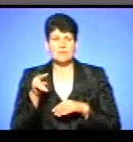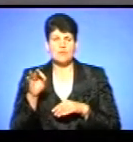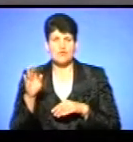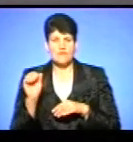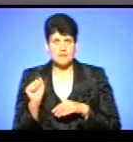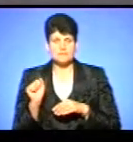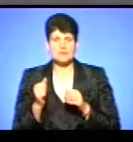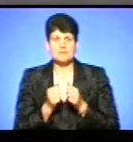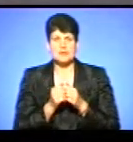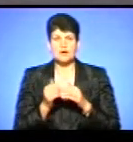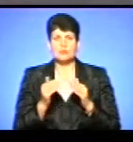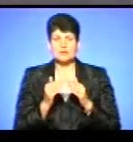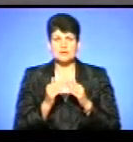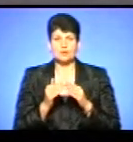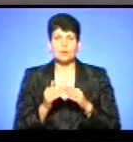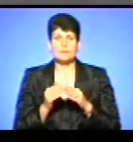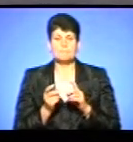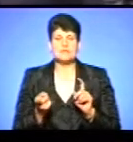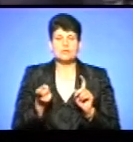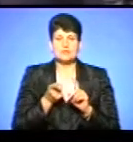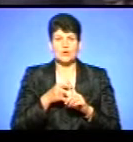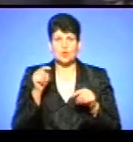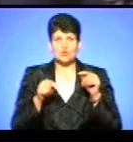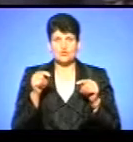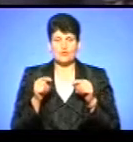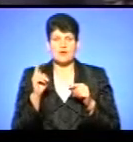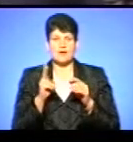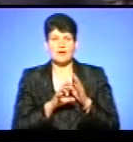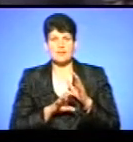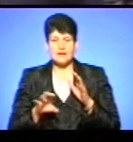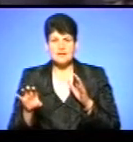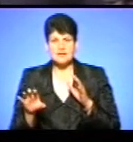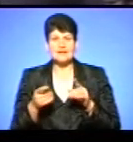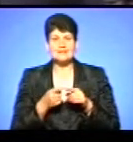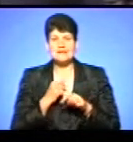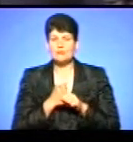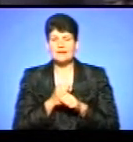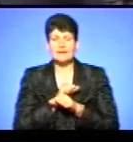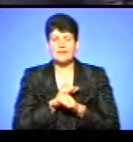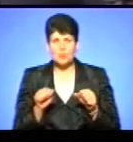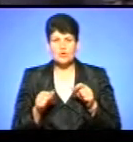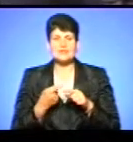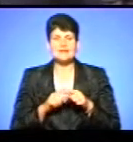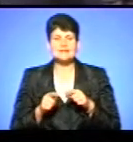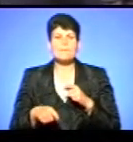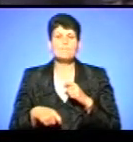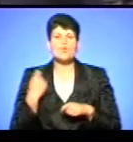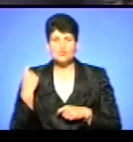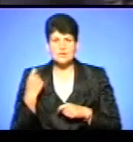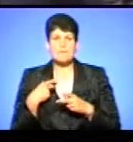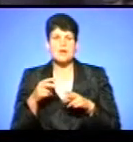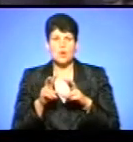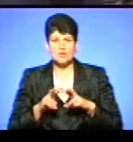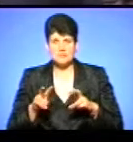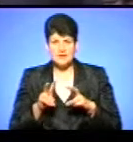підключилися до дощової каналізації. Таке робити не можна, це є порушення. Ми розібралися у цій справі.